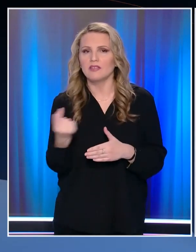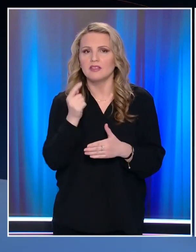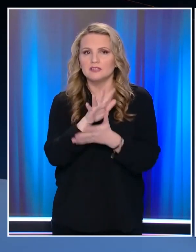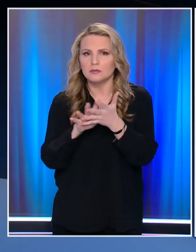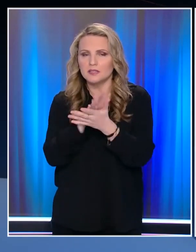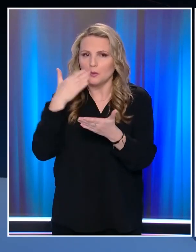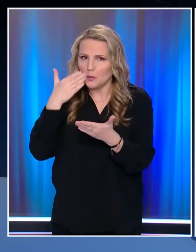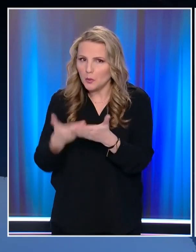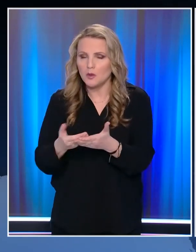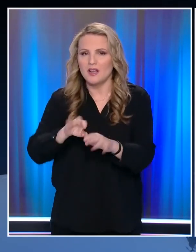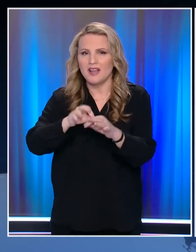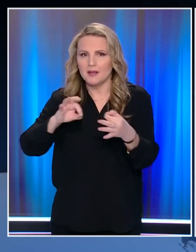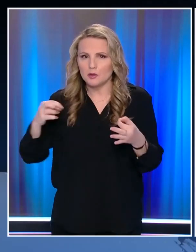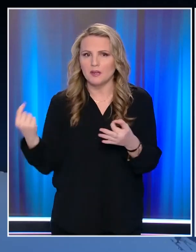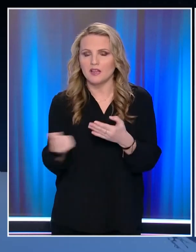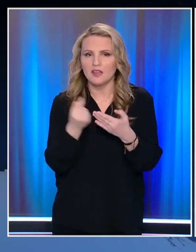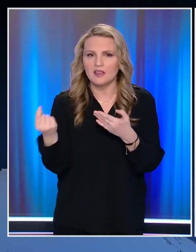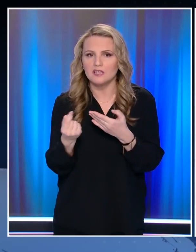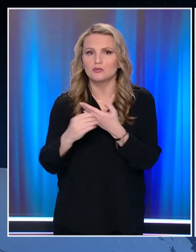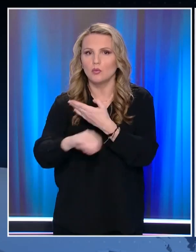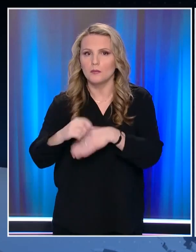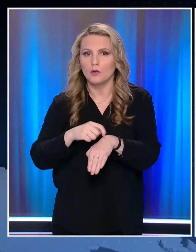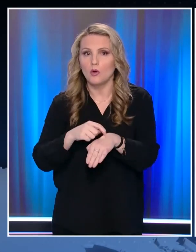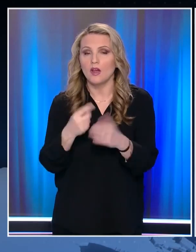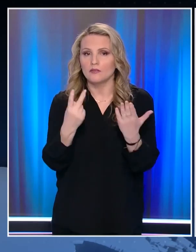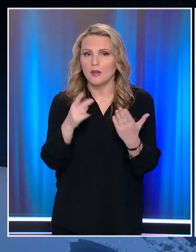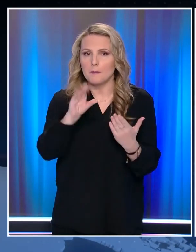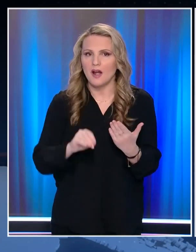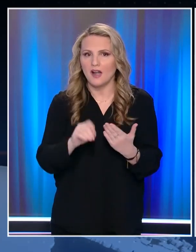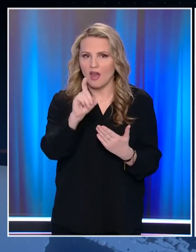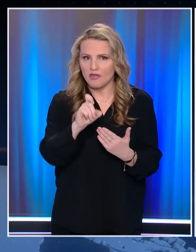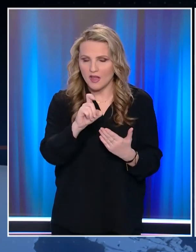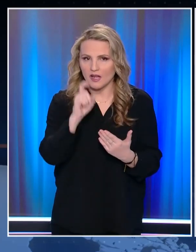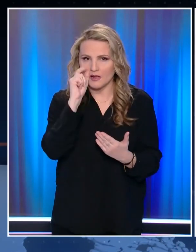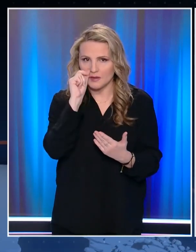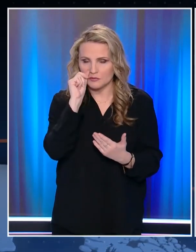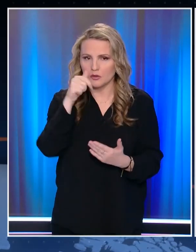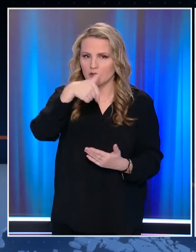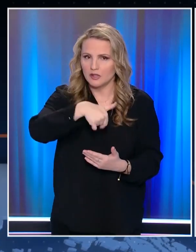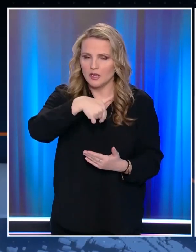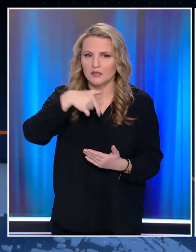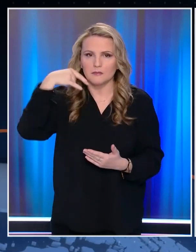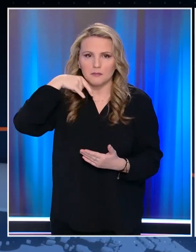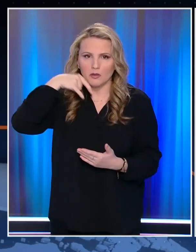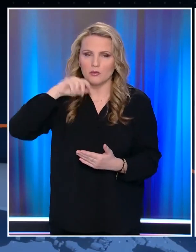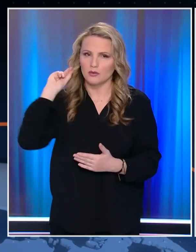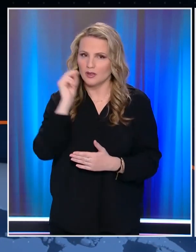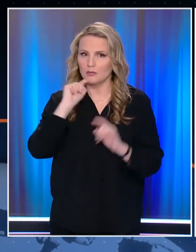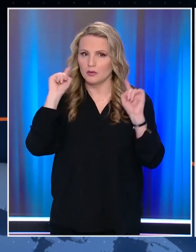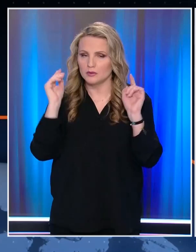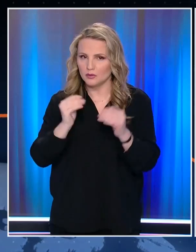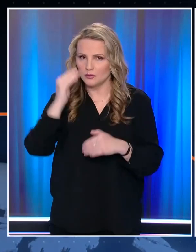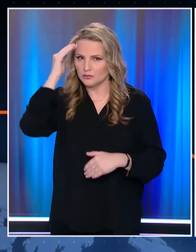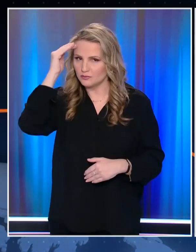δελτίο μας ολοκληρώθηκε Όλη η επικαιρότητα αναλυτικά Στο κεντρικό δελτίο ειδήσεων του Open Στις 7 παρα 10 με το Γιάννη Παπαδόπουλο